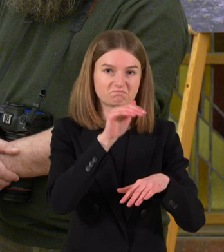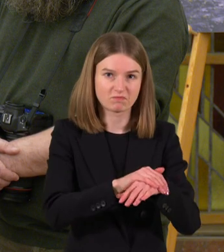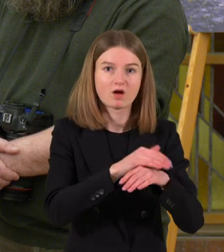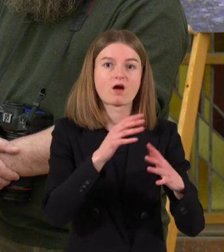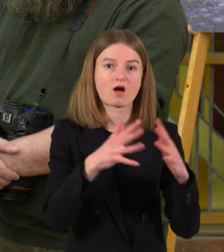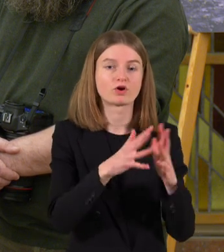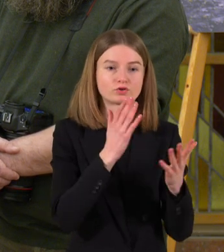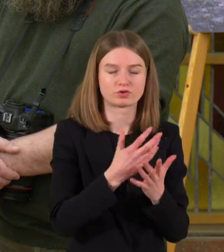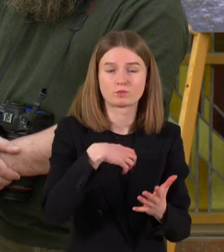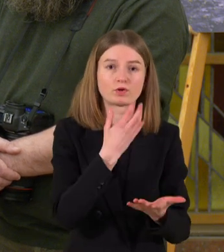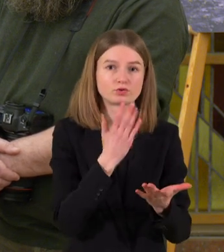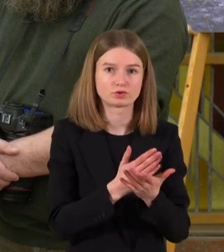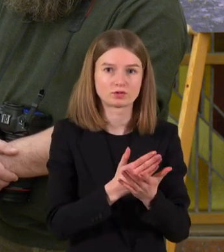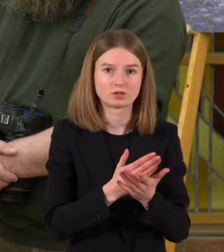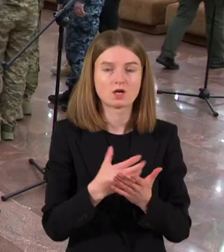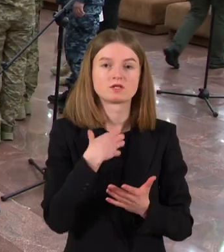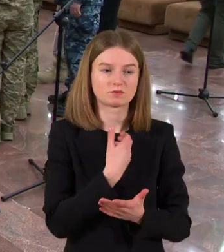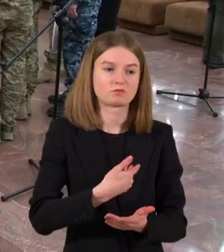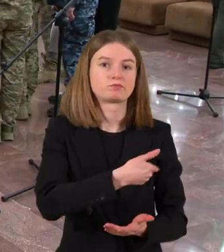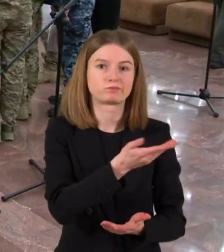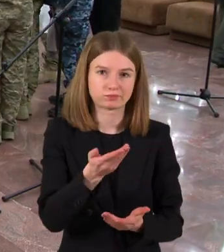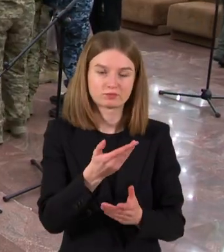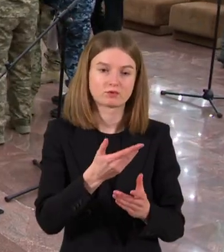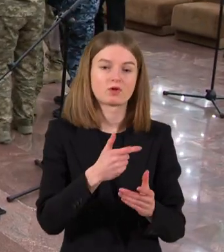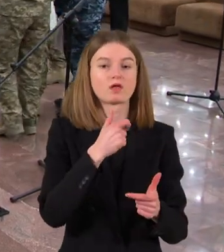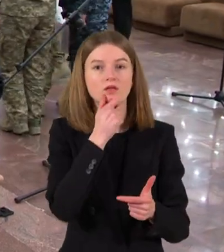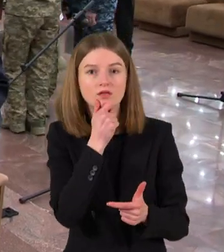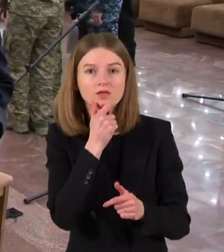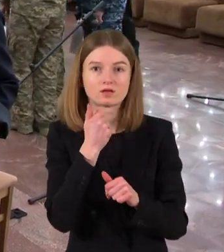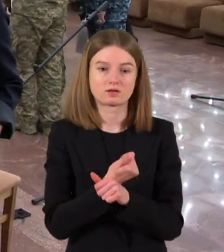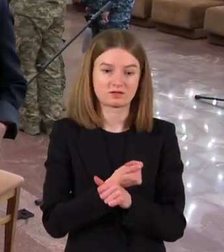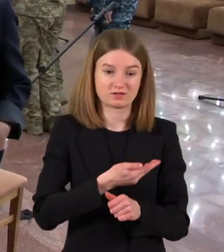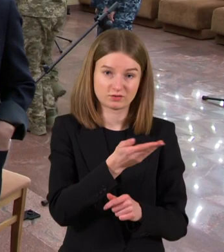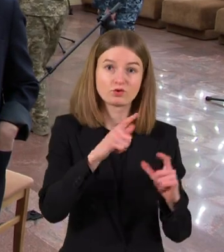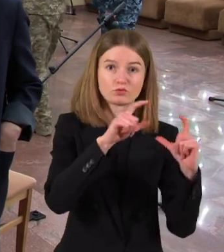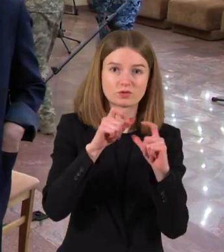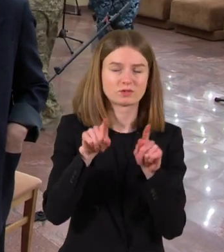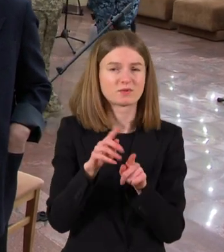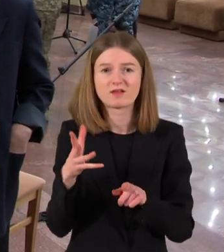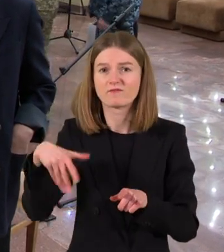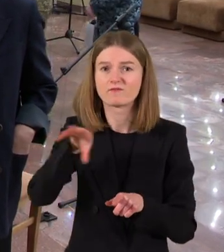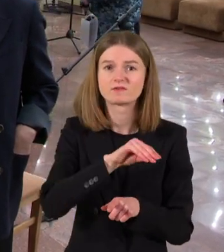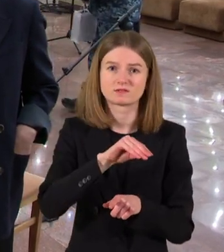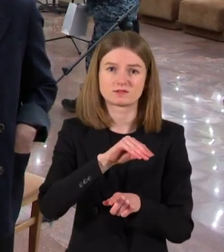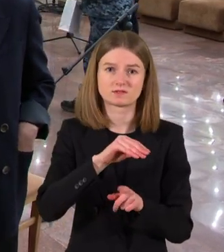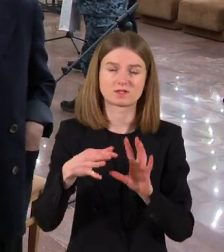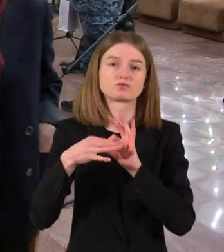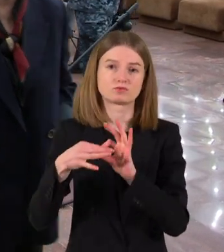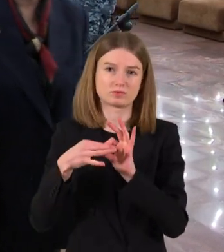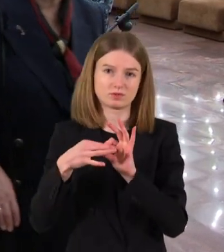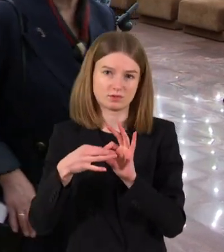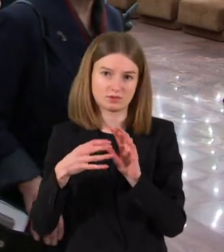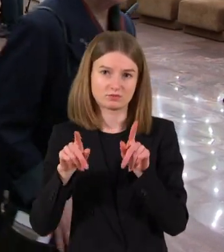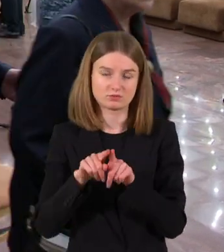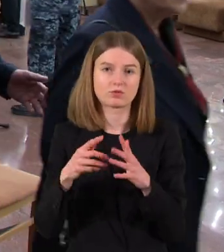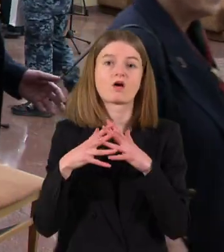baisų. Tai todėl turit žiūrėti ne vieną kartą, ne tik šitas nuotraukas, viskas, kas susijęs su siaugu, kurį